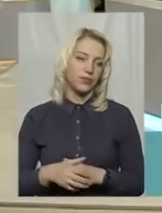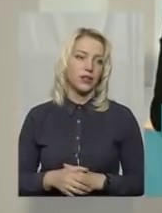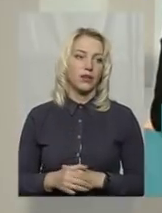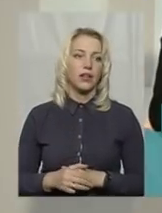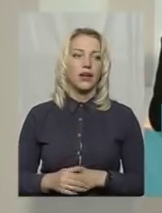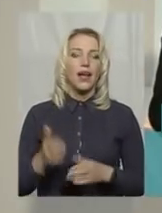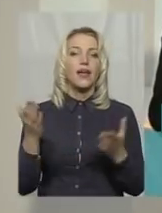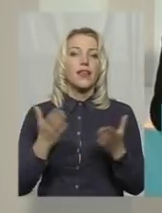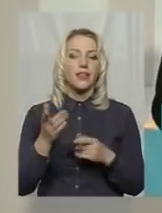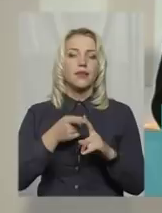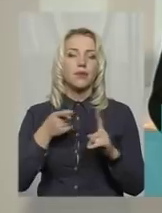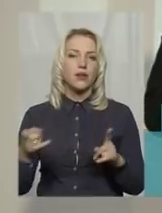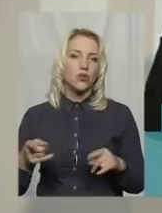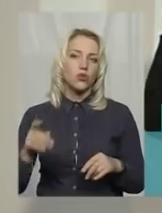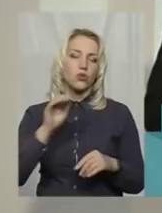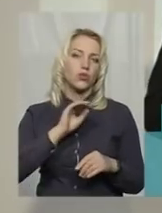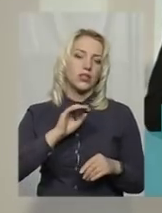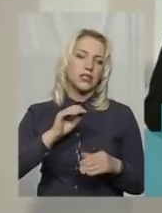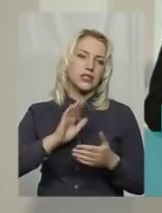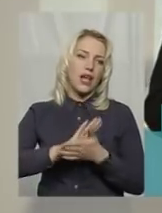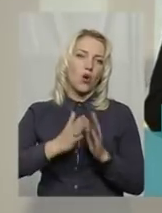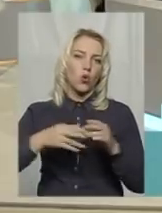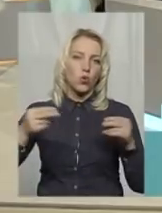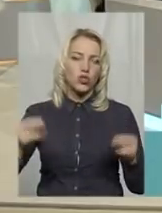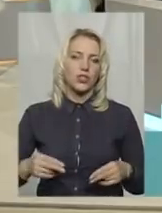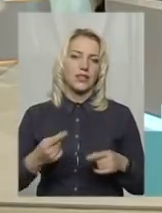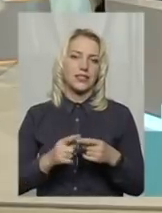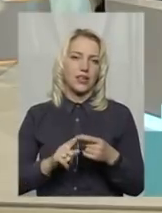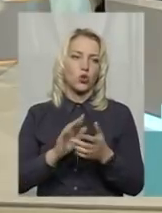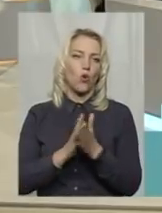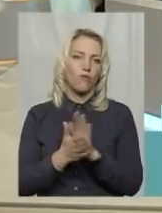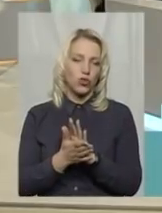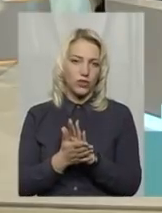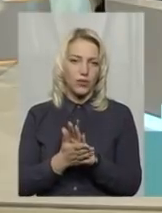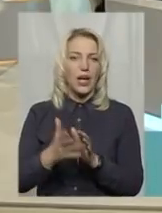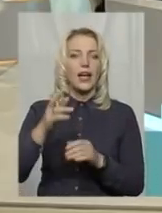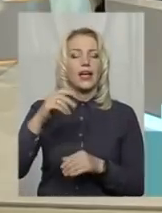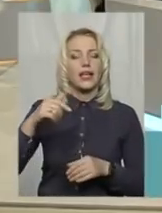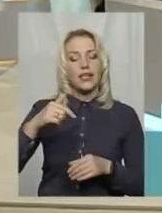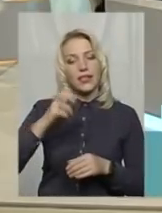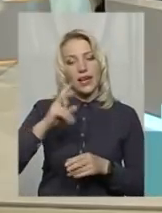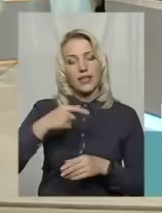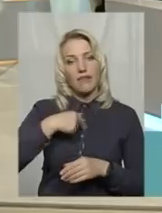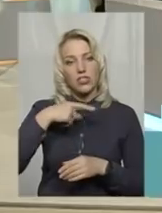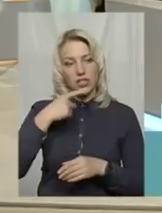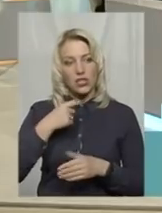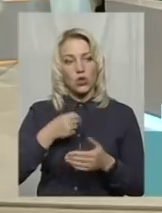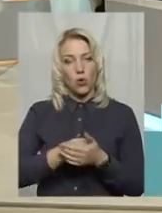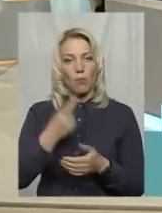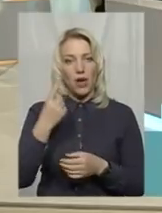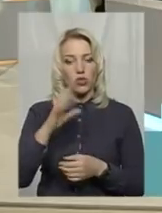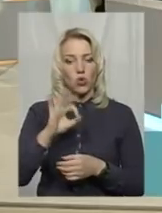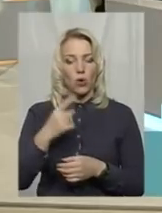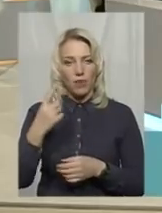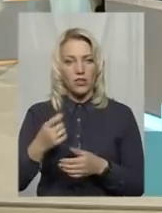Який період заключення оцих договорів? Як я вже зазначив, до 01.01